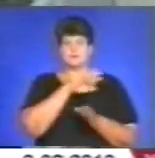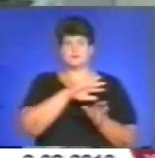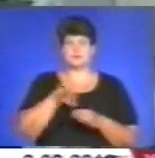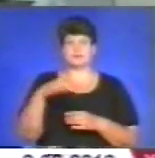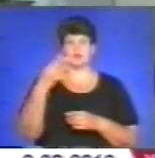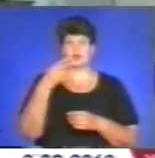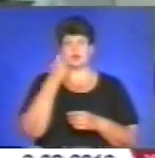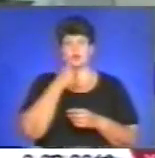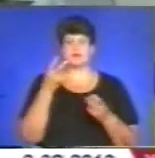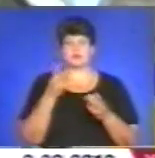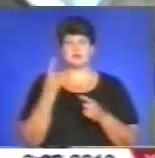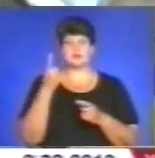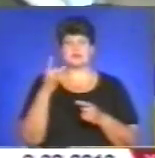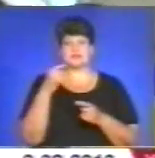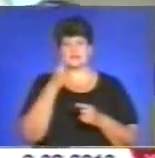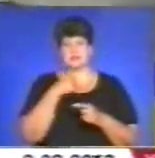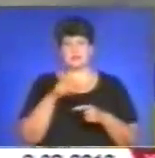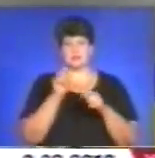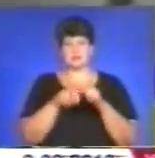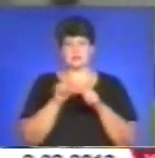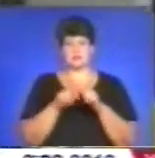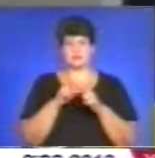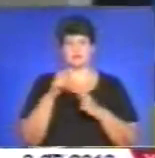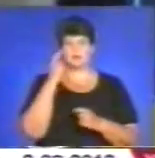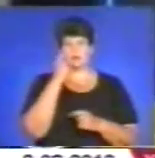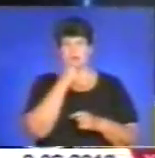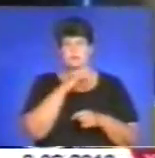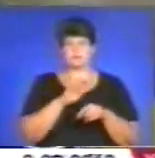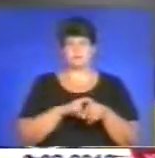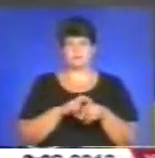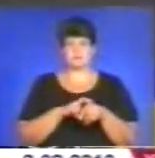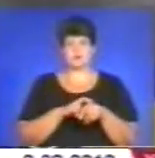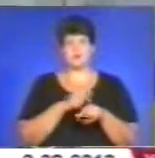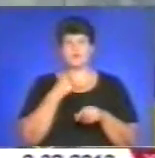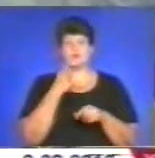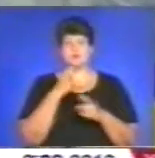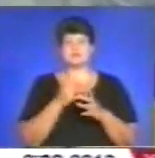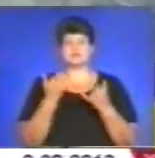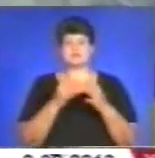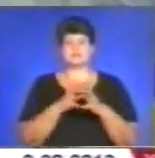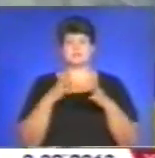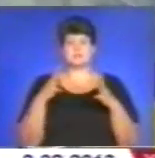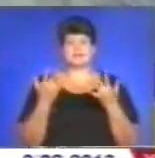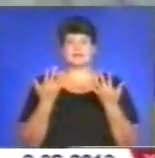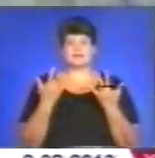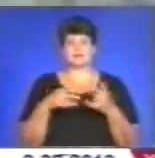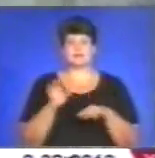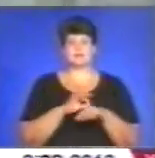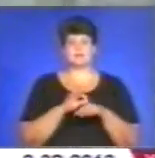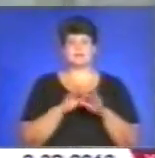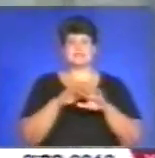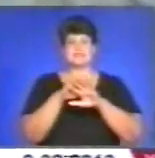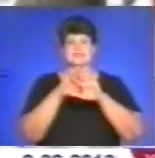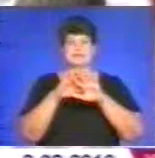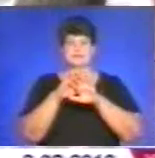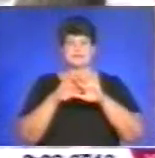років потрібно раз у рік обстежуватись у офтальмолога радять лікарі. Адже сьогодні збільшилася кількість захворювань сітківки зорового